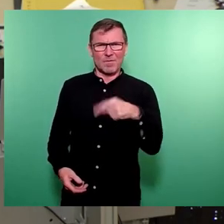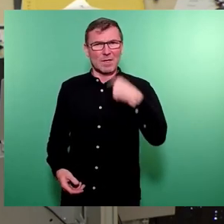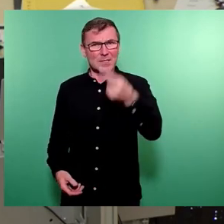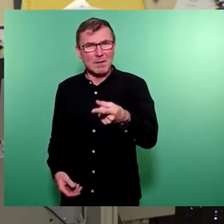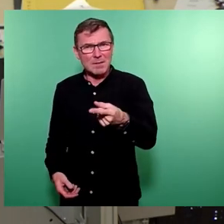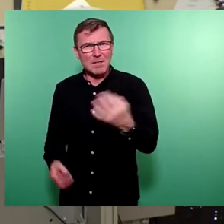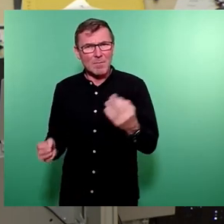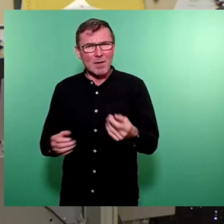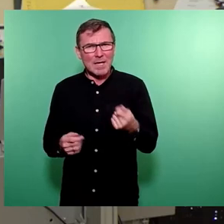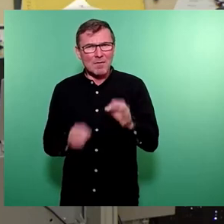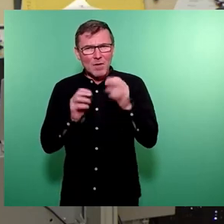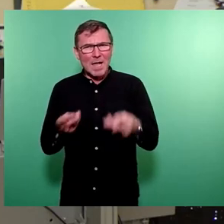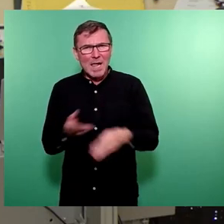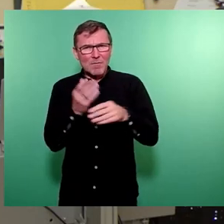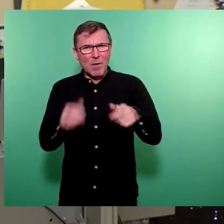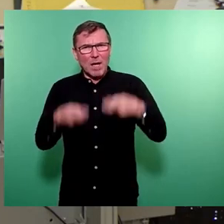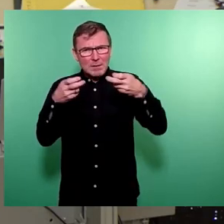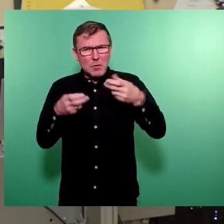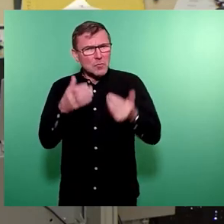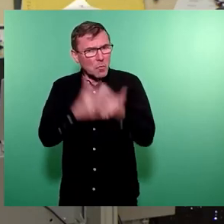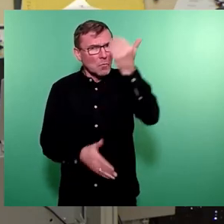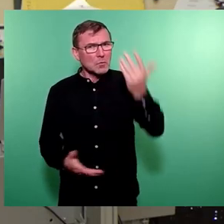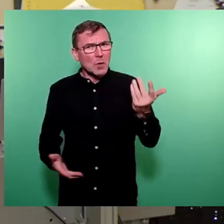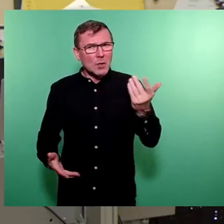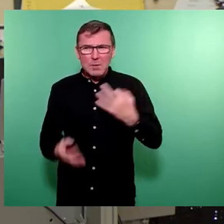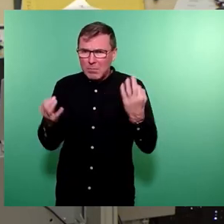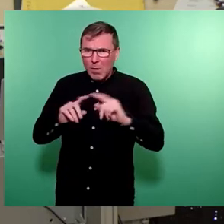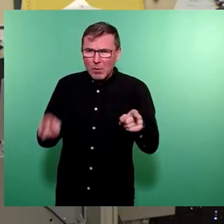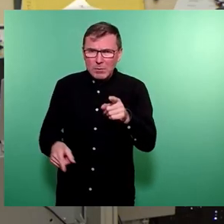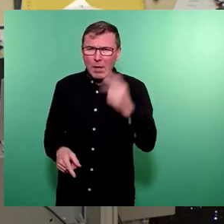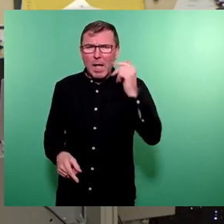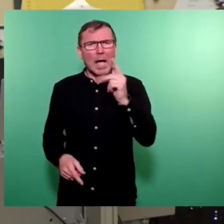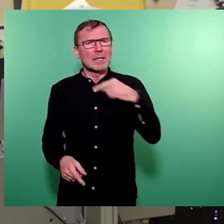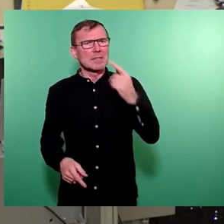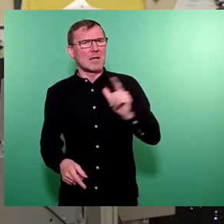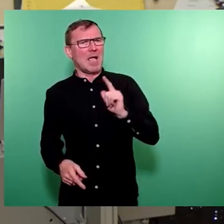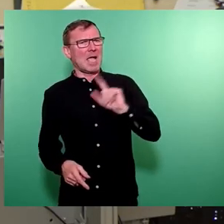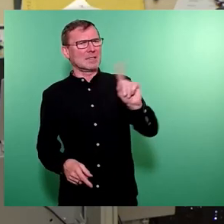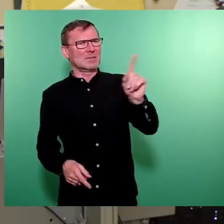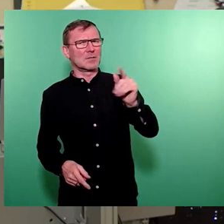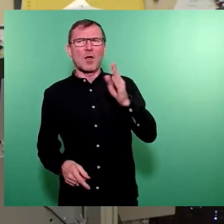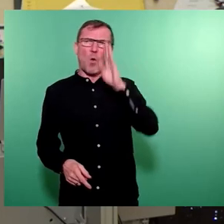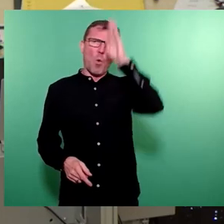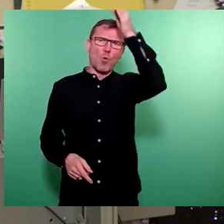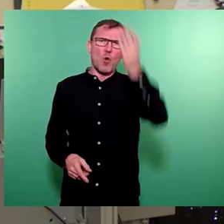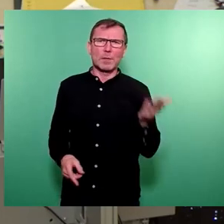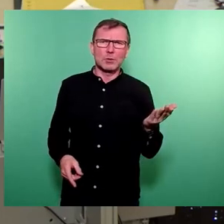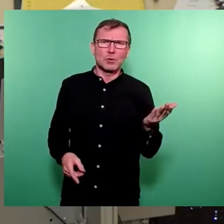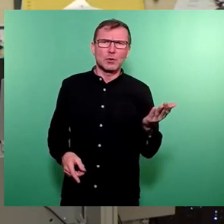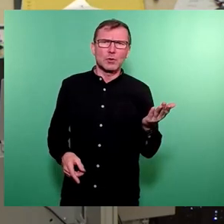Geld für Hilfen zur Erziehung. Das ist aber was ganz Neues, da muss ja auch der Herr Kiesling eigentlich gesagt haben, das ist eigentlich utopisch, aber sonst haben wir ja keine